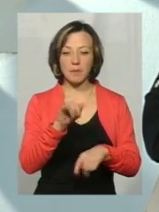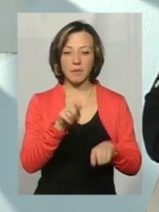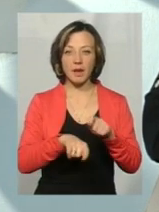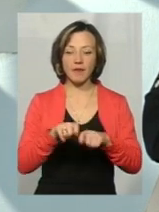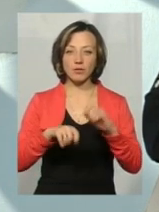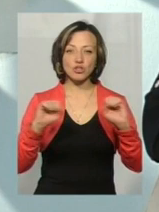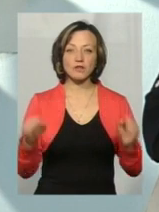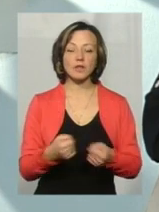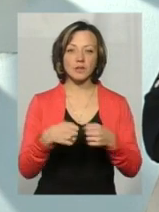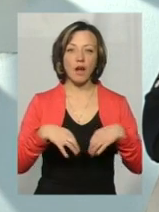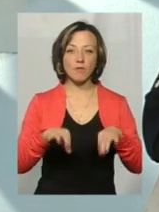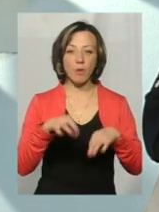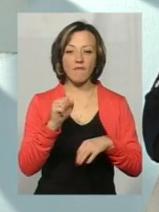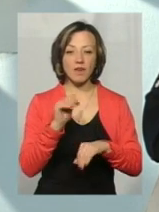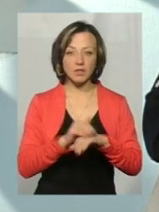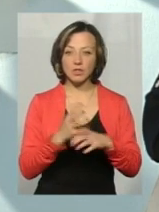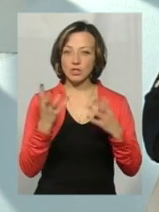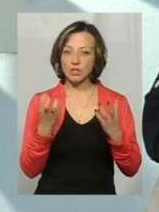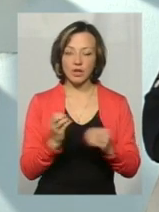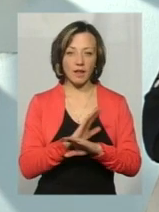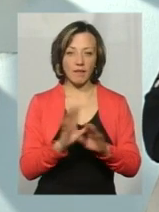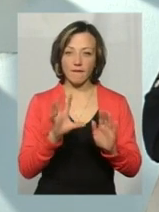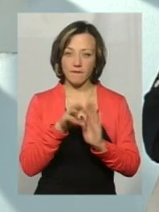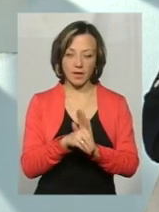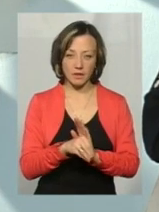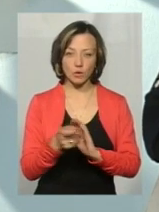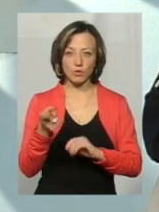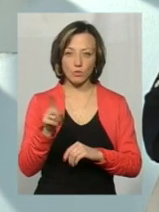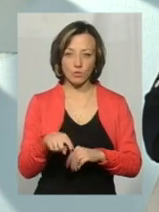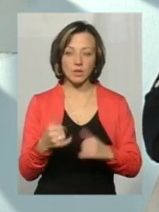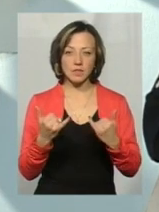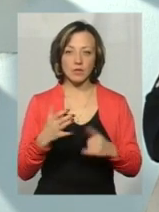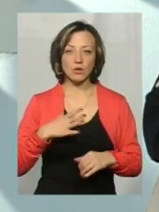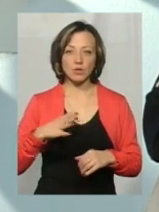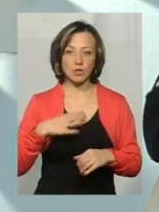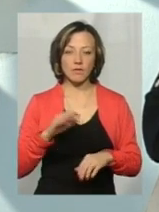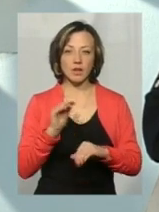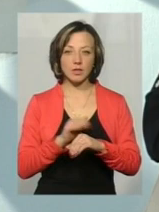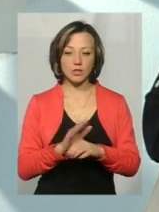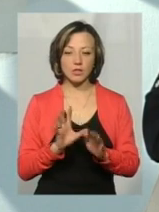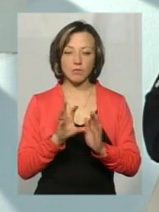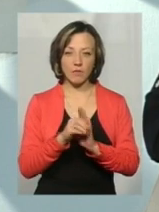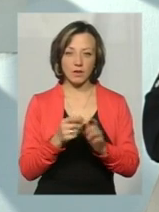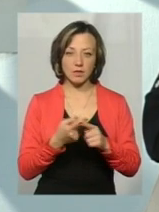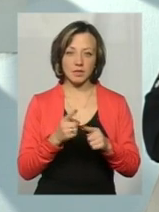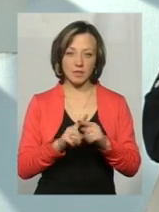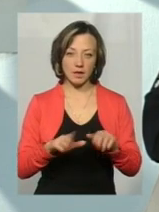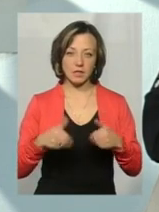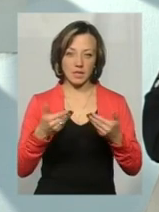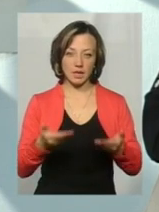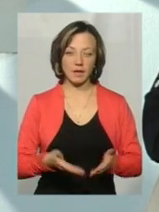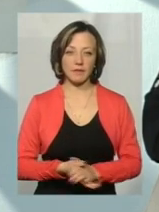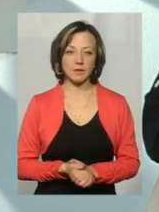швидкості автомобілів, але по факту вони зараз ще не введені в дію. Тому, так, наразі ми очікуємо саме фактичного запровадження даної ініціативи.